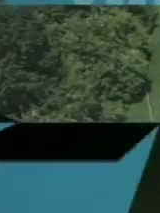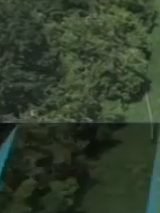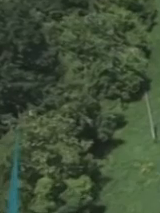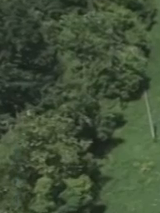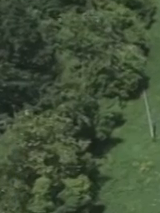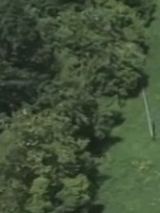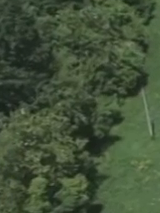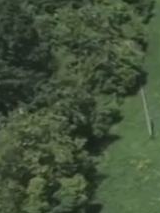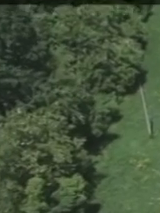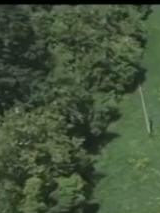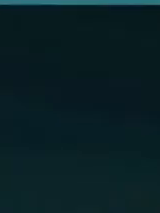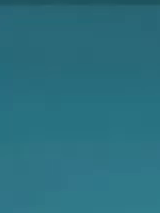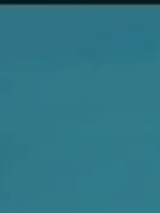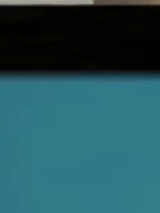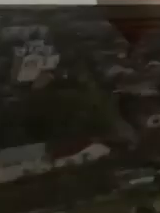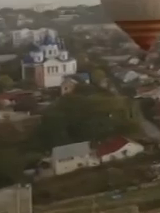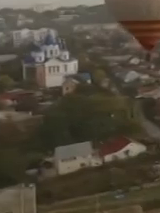Дякую. Дякую. Дякую.